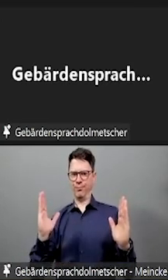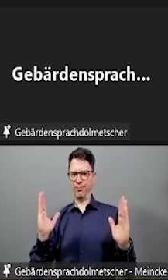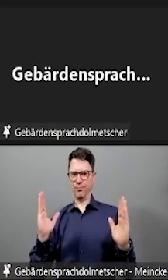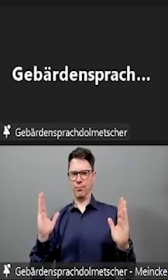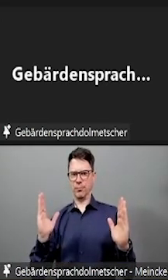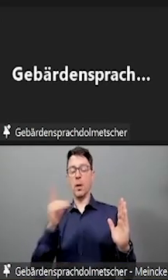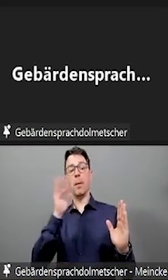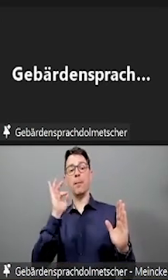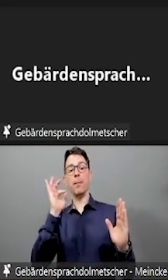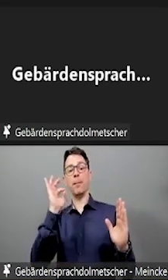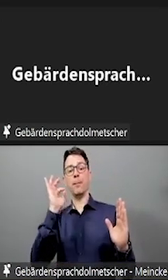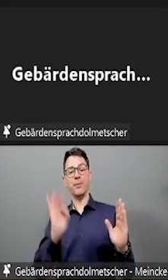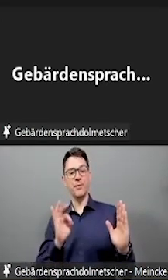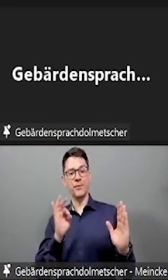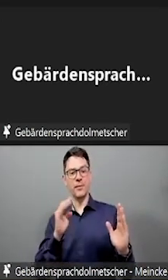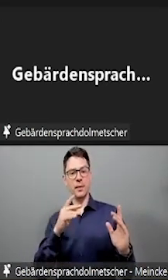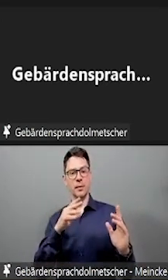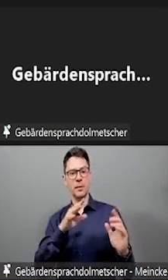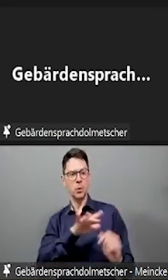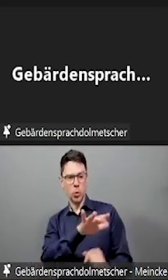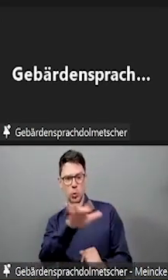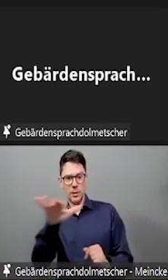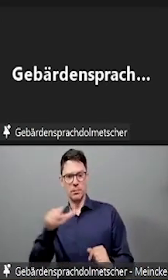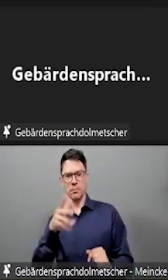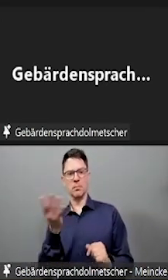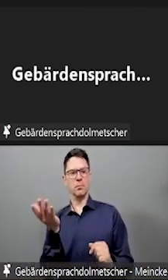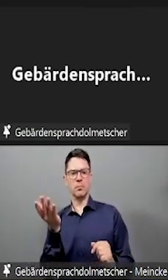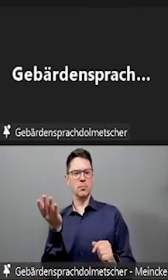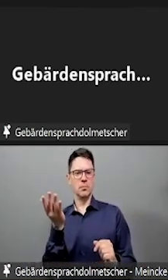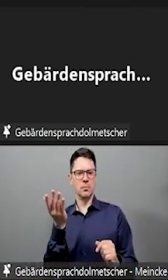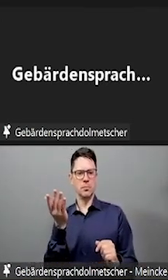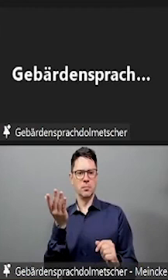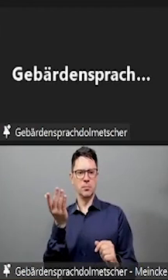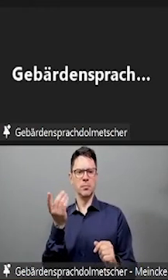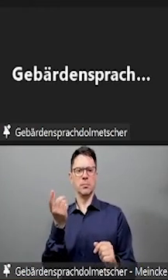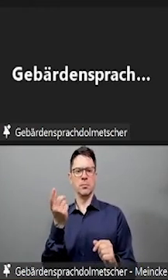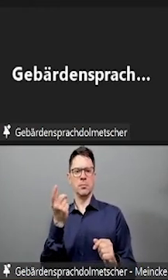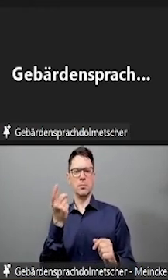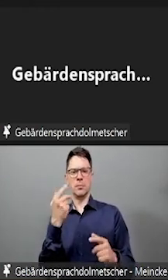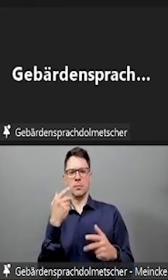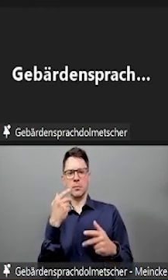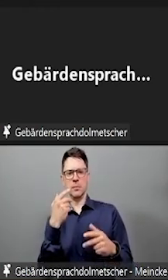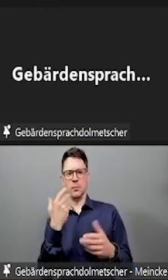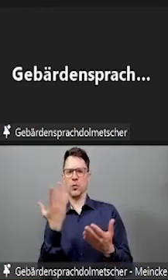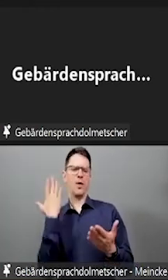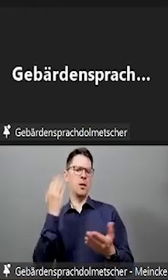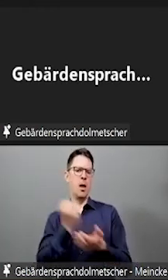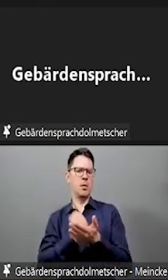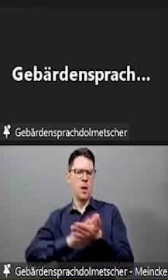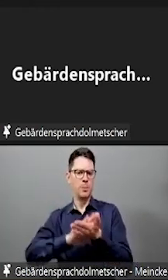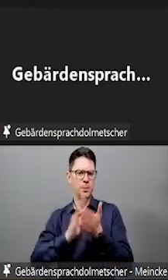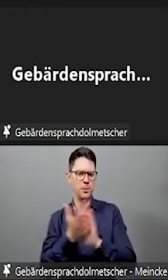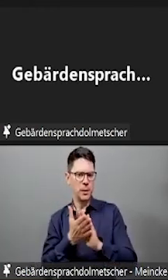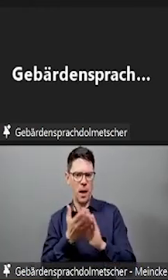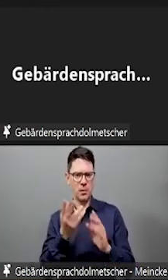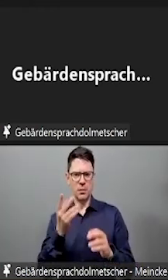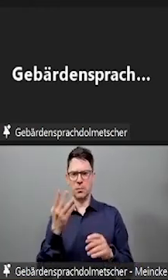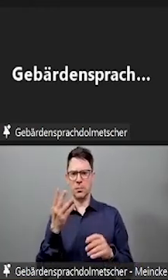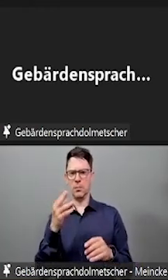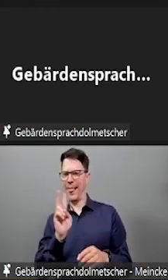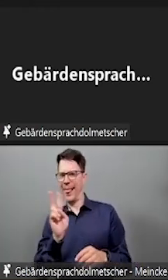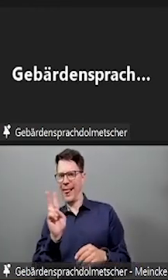Dann machen wir mit der zweiten Folie der organisatorischen Ansatzpunkte weiter. Hier kommen jetzt als nächstes die Sozialformen.